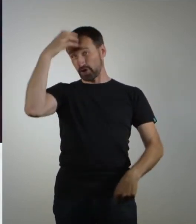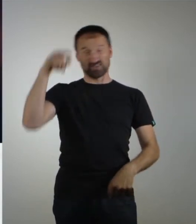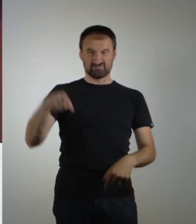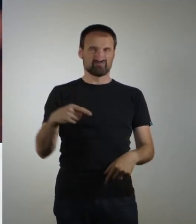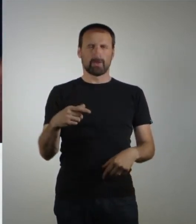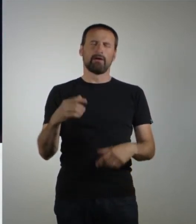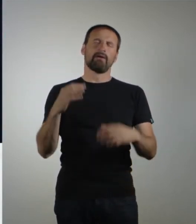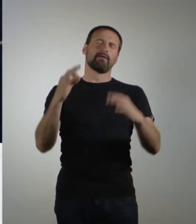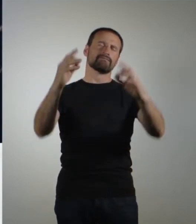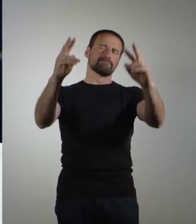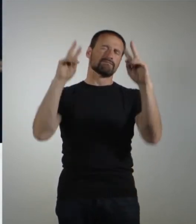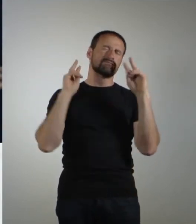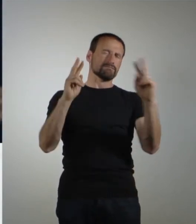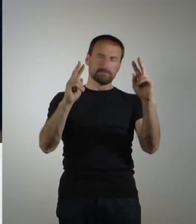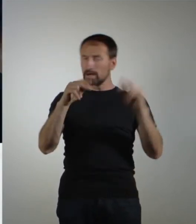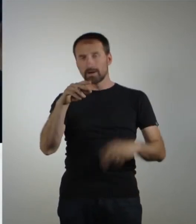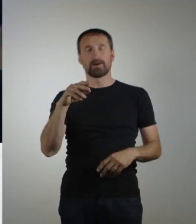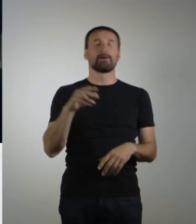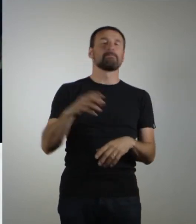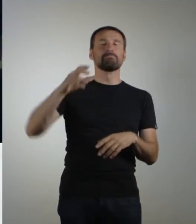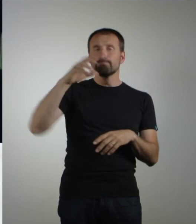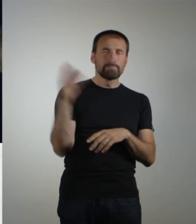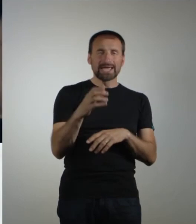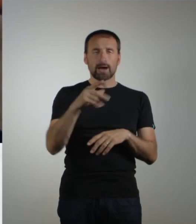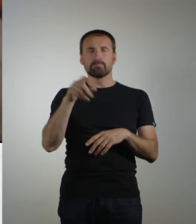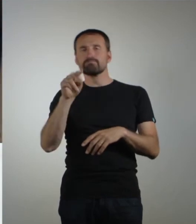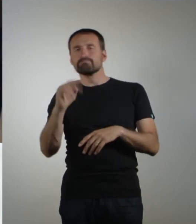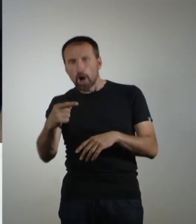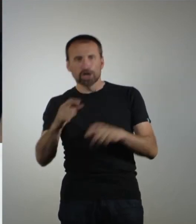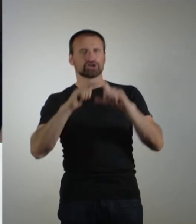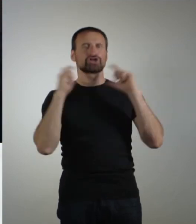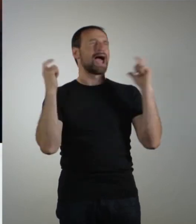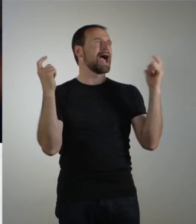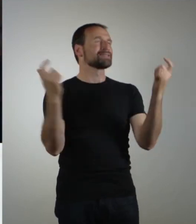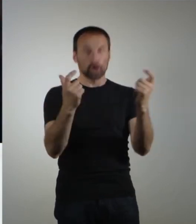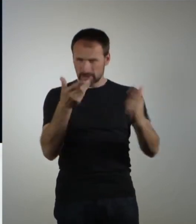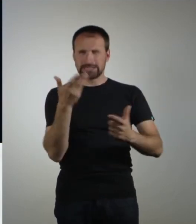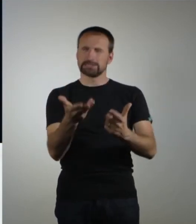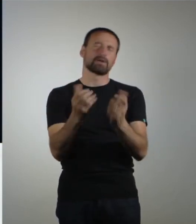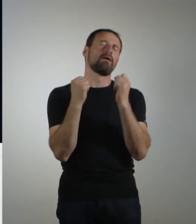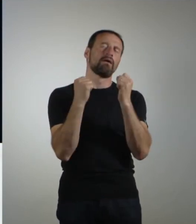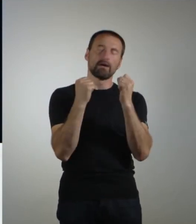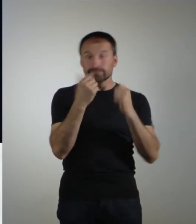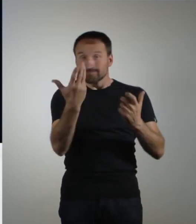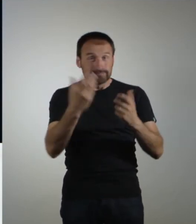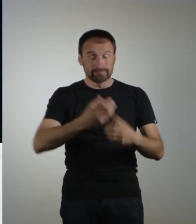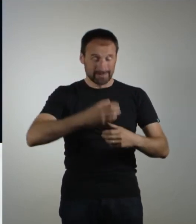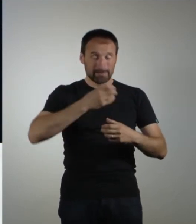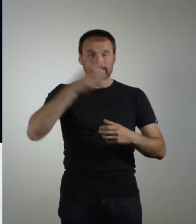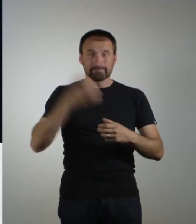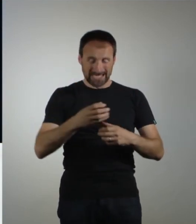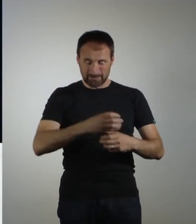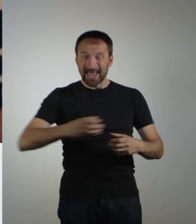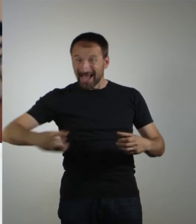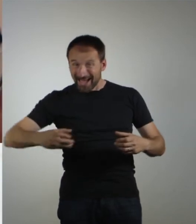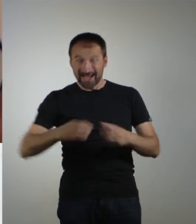Bierpong-Stadion. Und darum geht's. Mit Ping-Pong-Bällen die Becher der anderen treffen. Dann müssen die trinken und der Becher ist aus dem Spiel. Wer als Erster alle